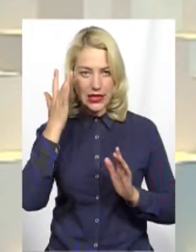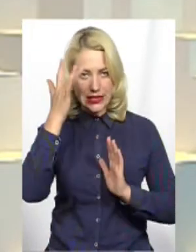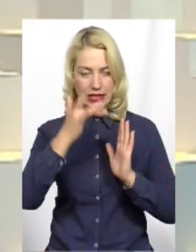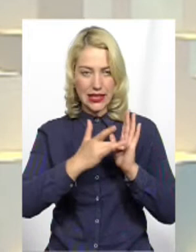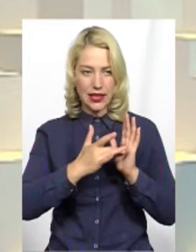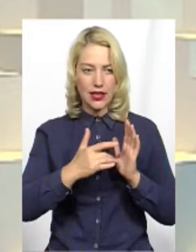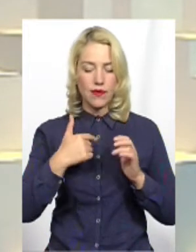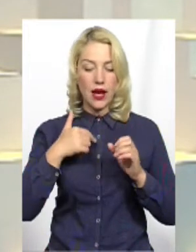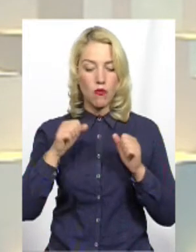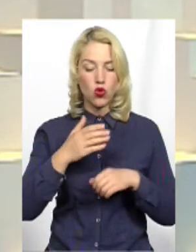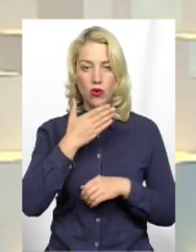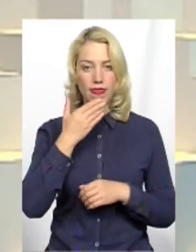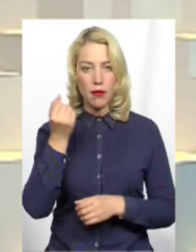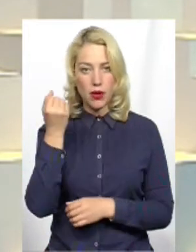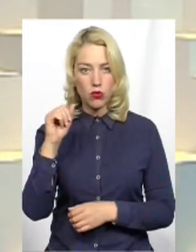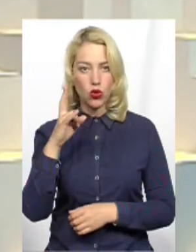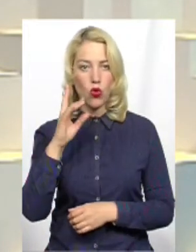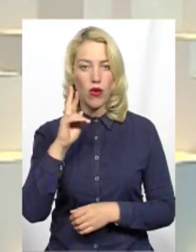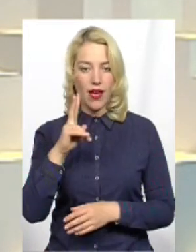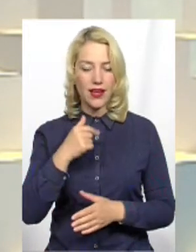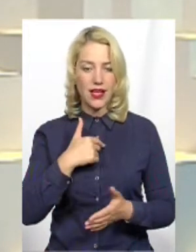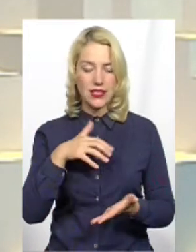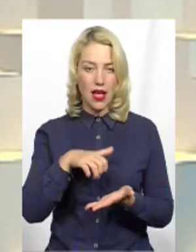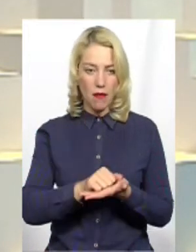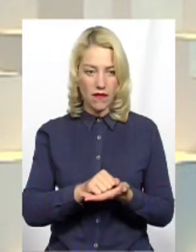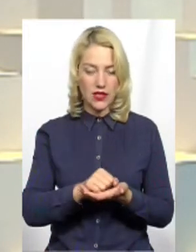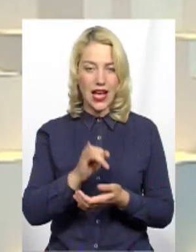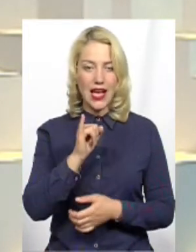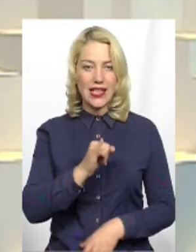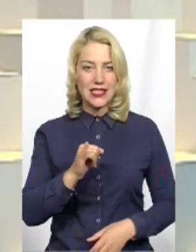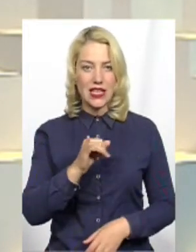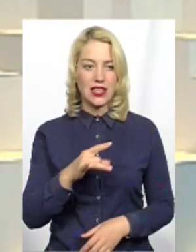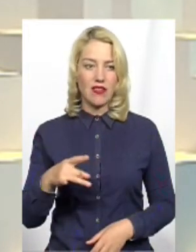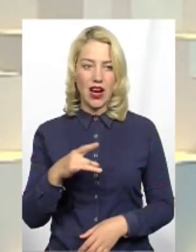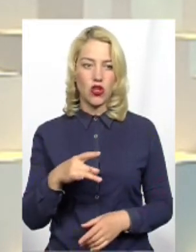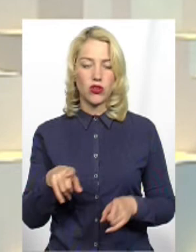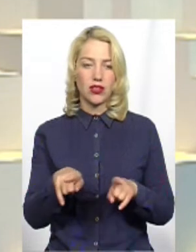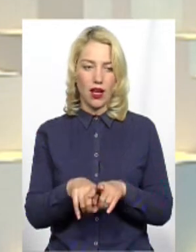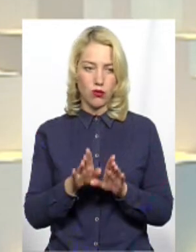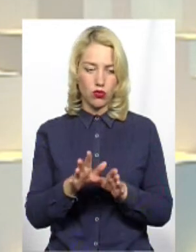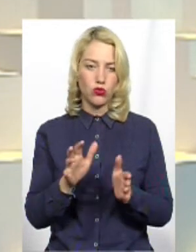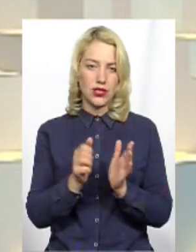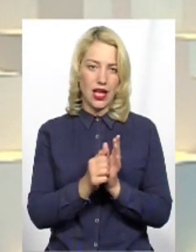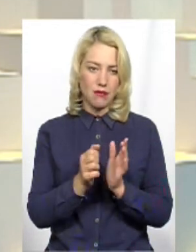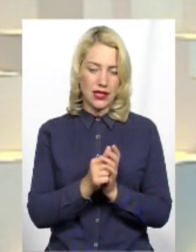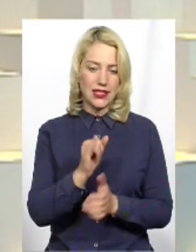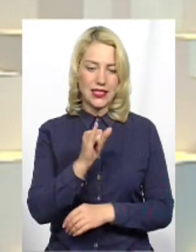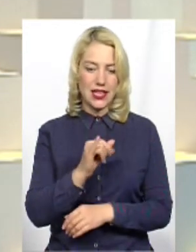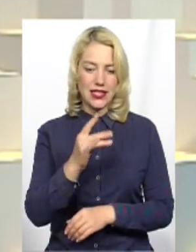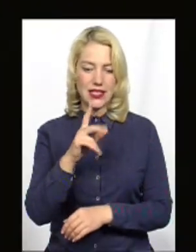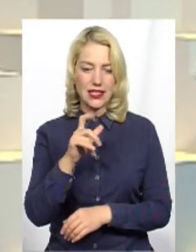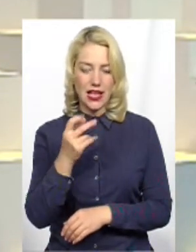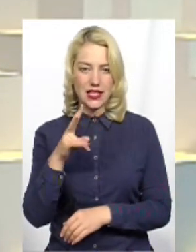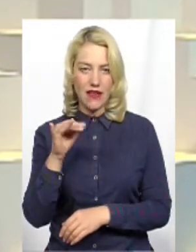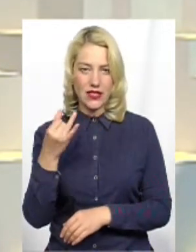можу не перемогти, але як і займався в Ізяславському районі, так і буду займатися Тому моя позиція